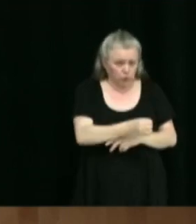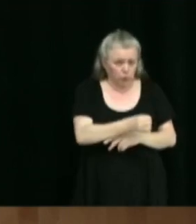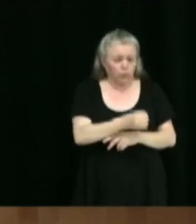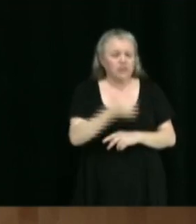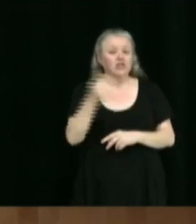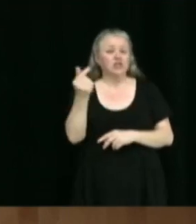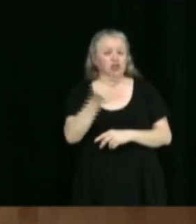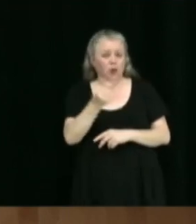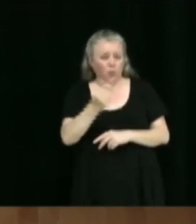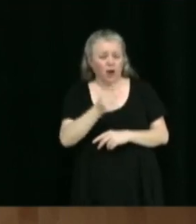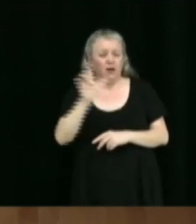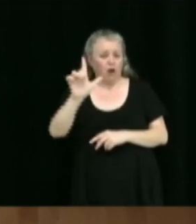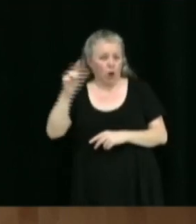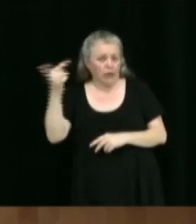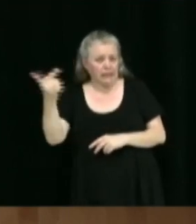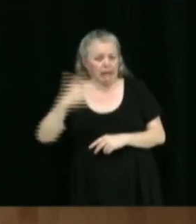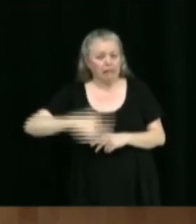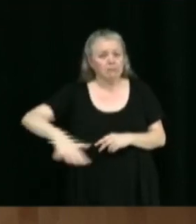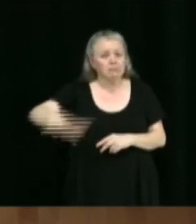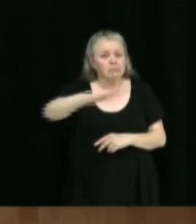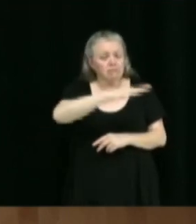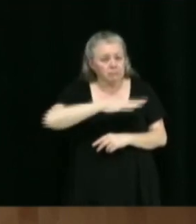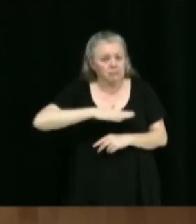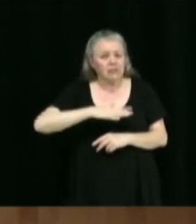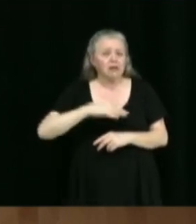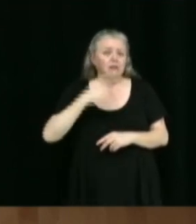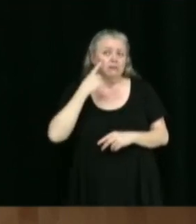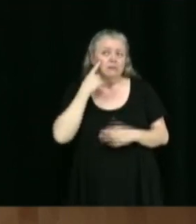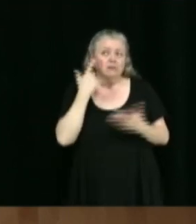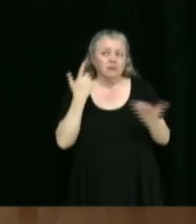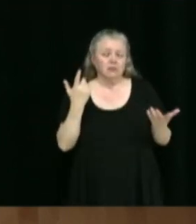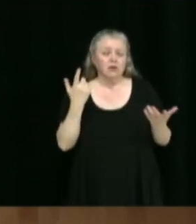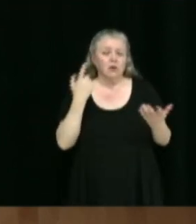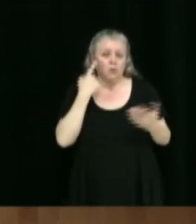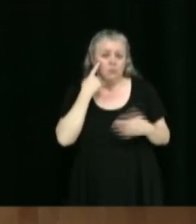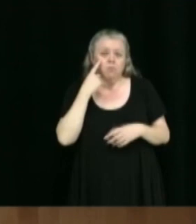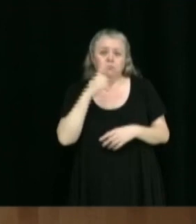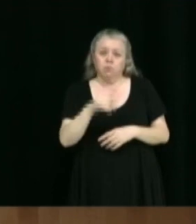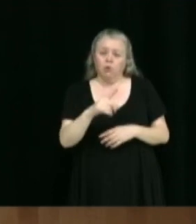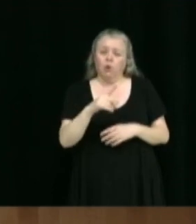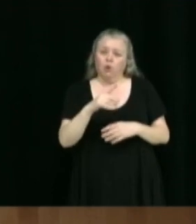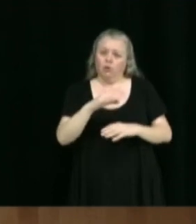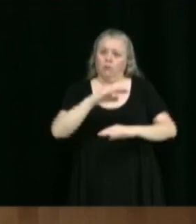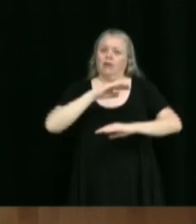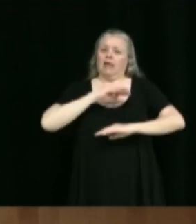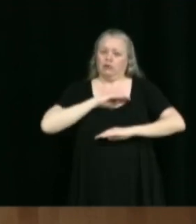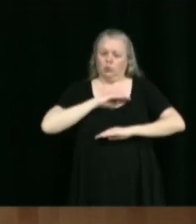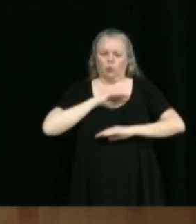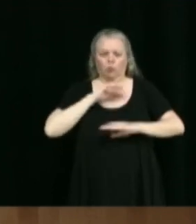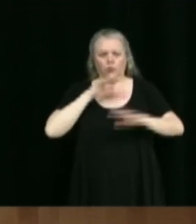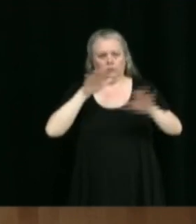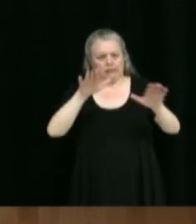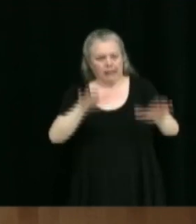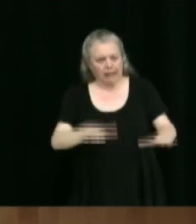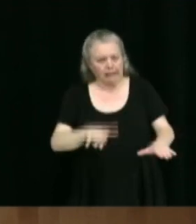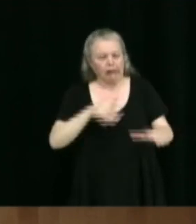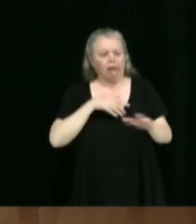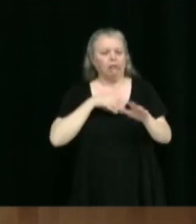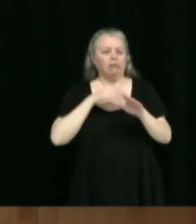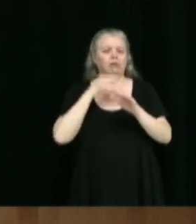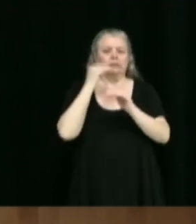même peut-être toutes partout dans la Ville, pour ne nommer que ces rues, afin de leur assurer la tranquillité et la sécurité